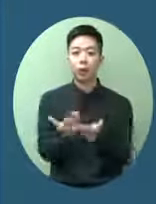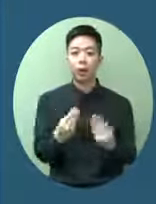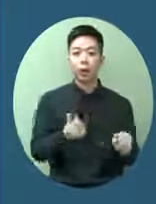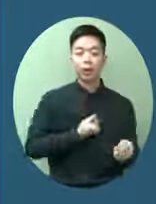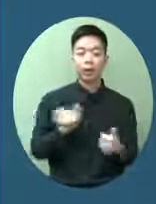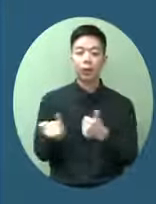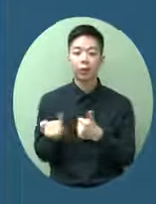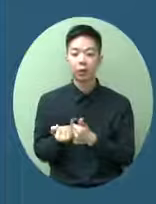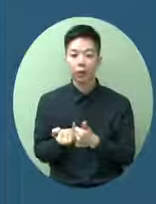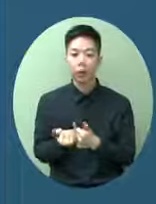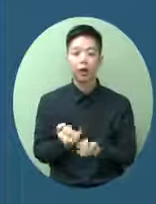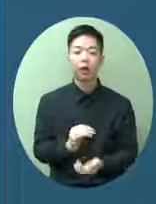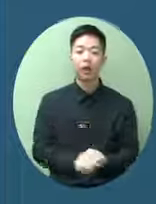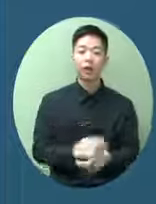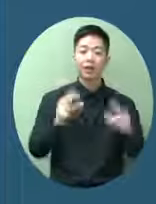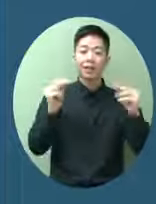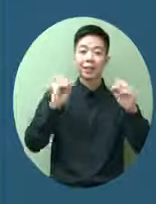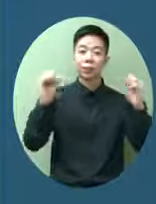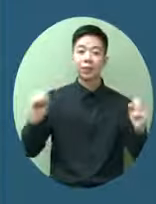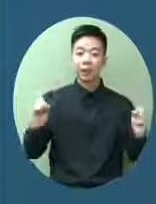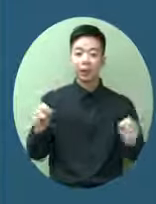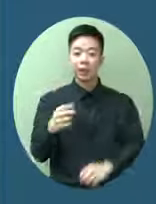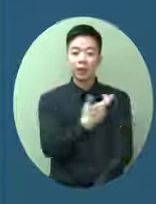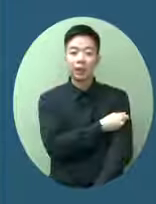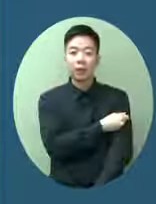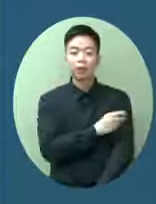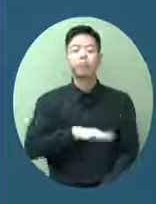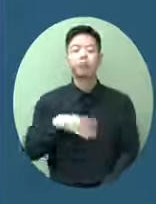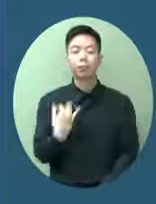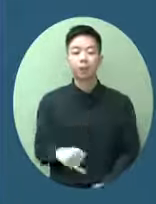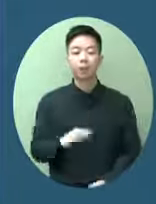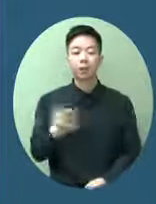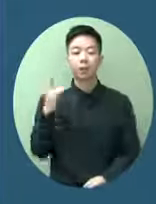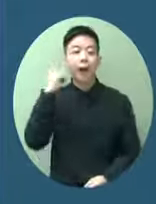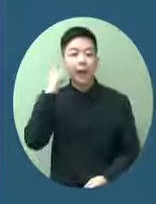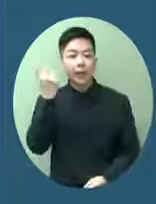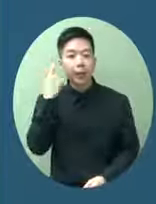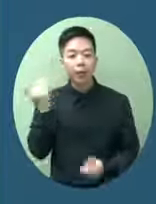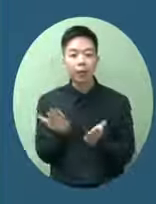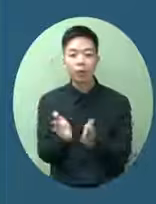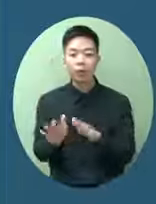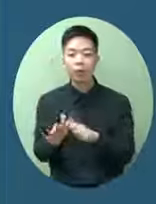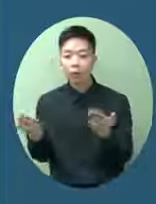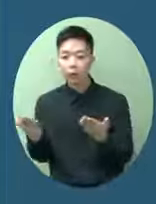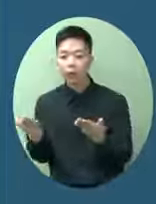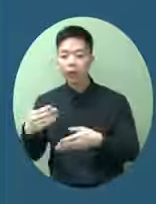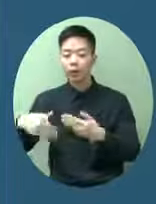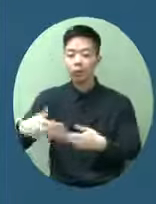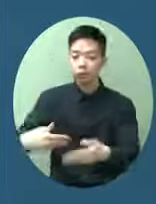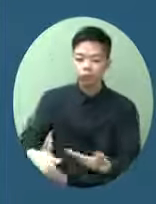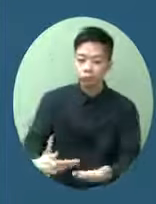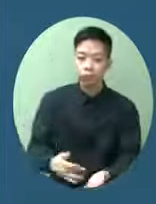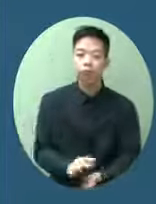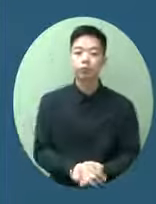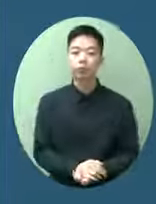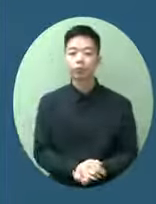一個百分比打針但我希望隨著開學學校當局或